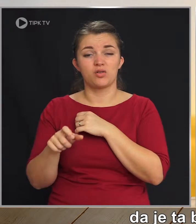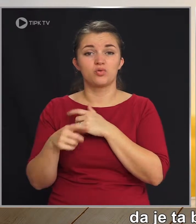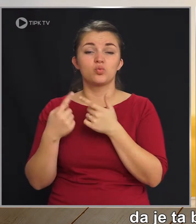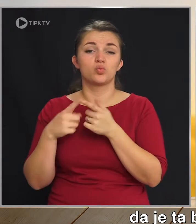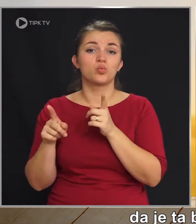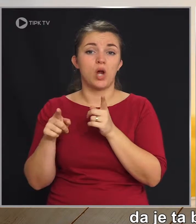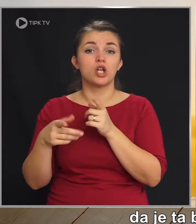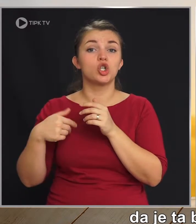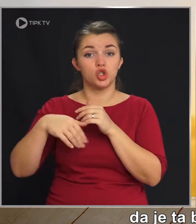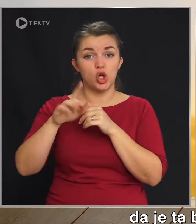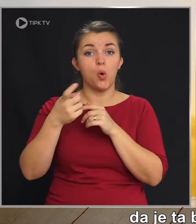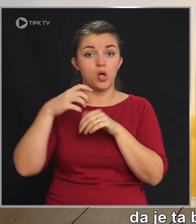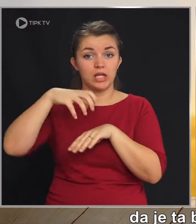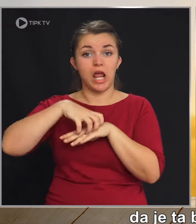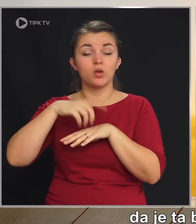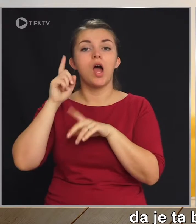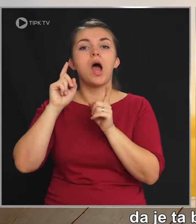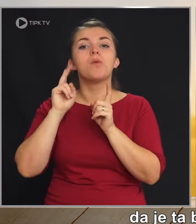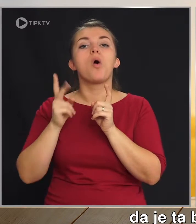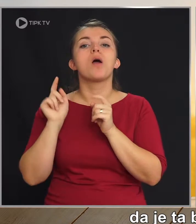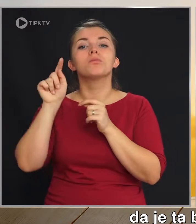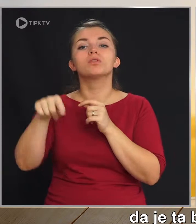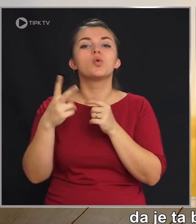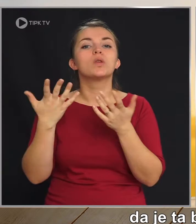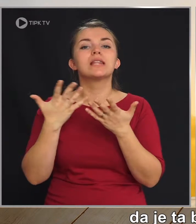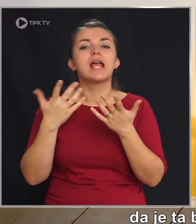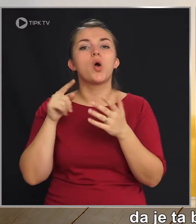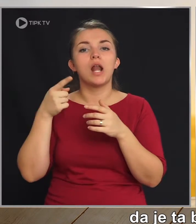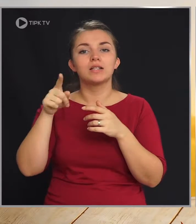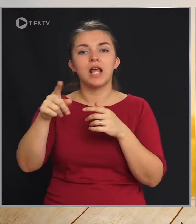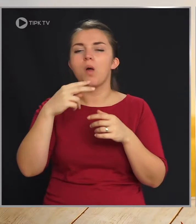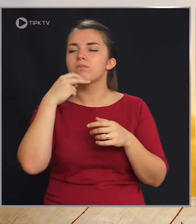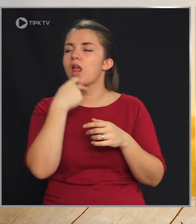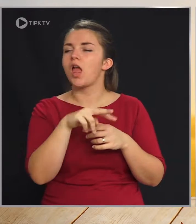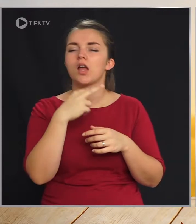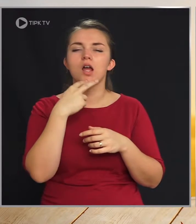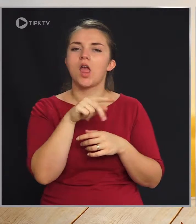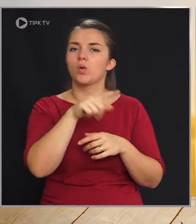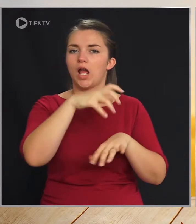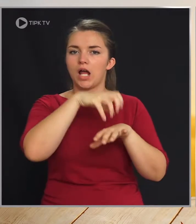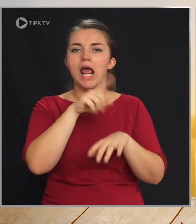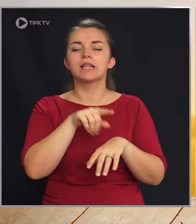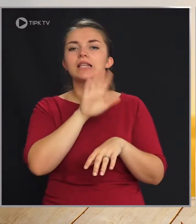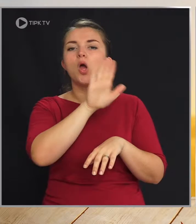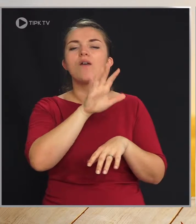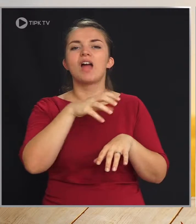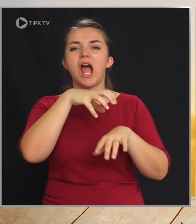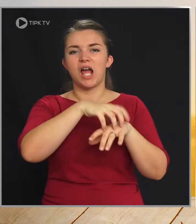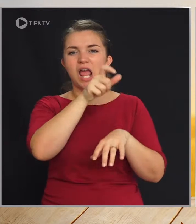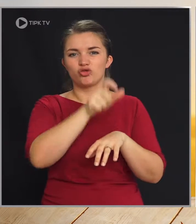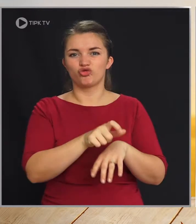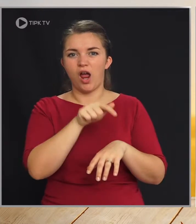sicer odšel od grada, ampak ko je prišel v neko razdaljo, je preklev grad in njegovega